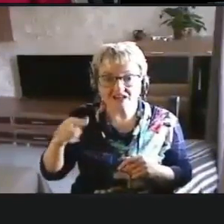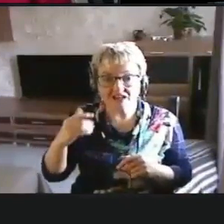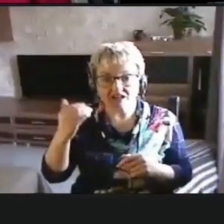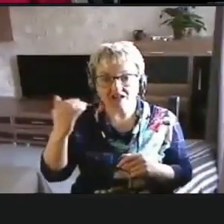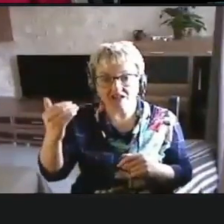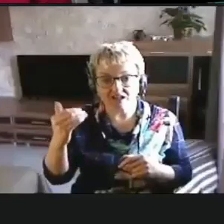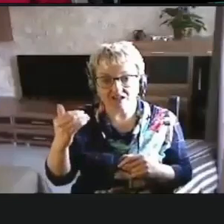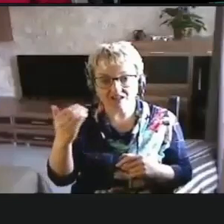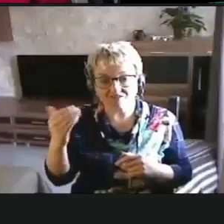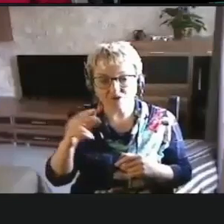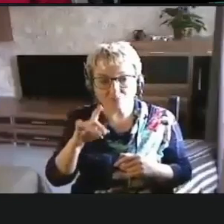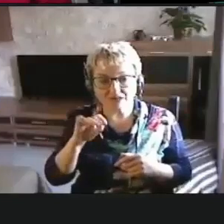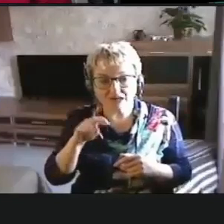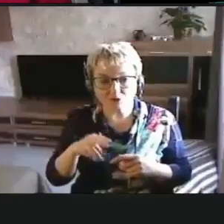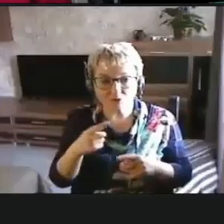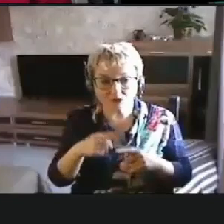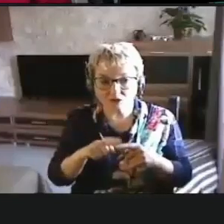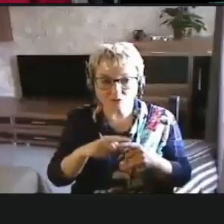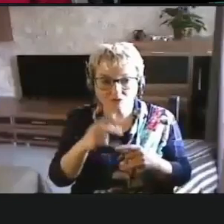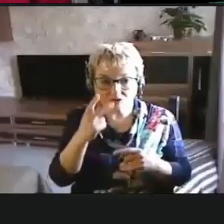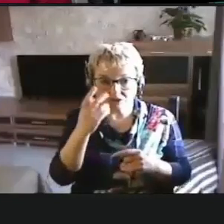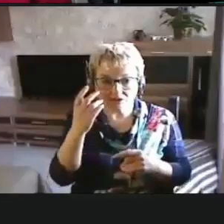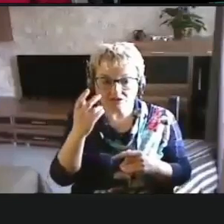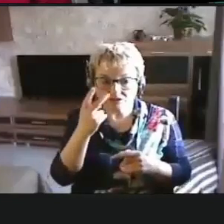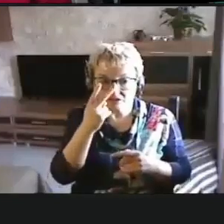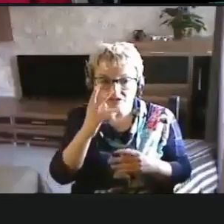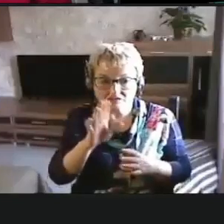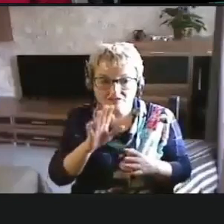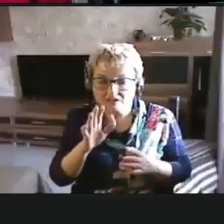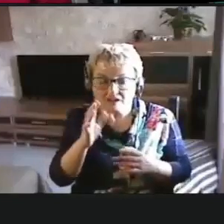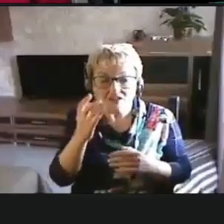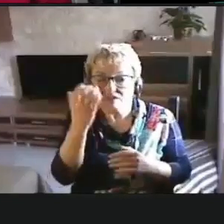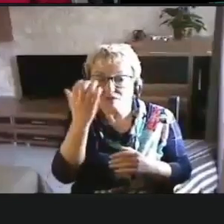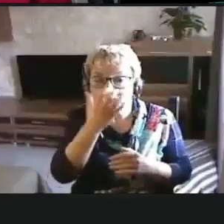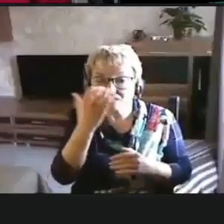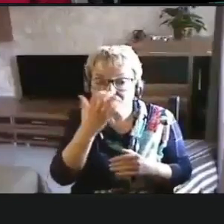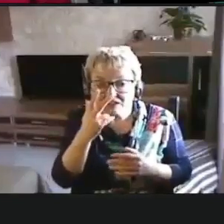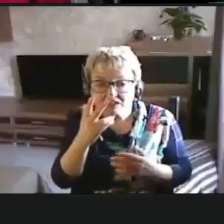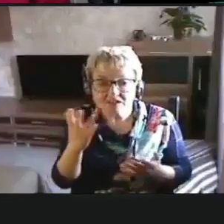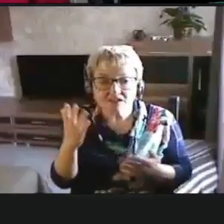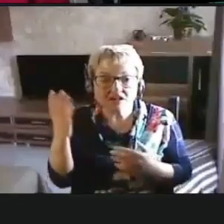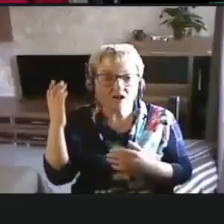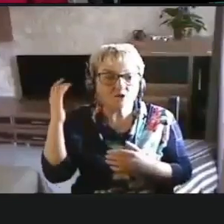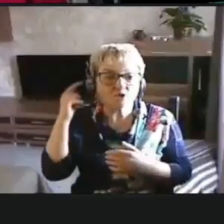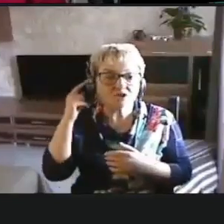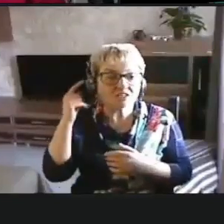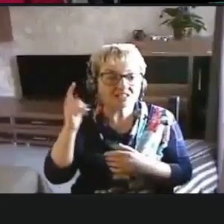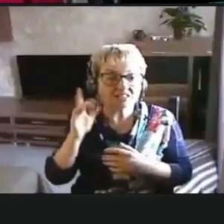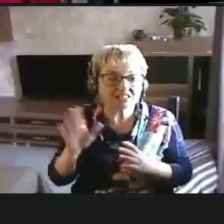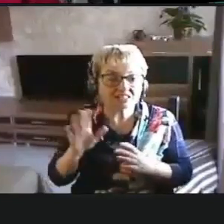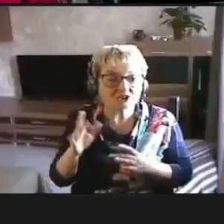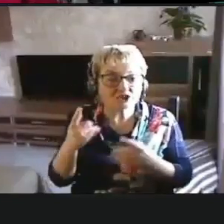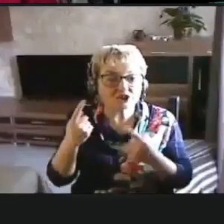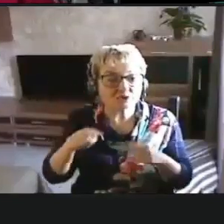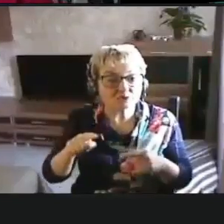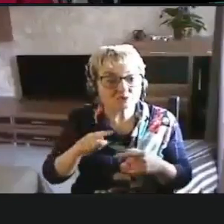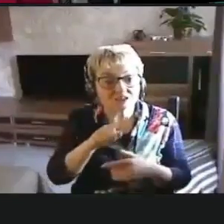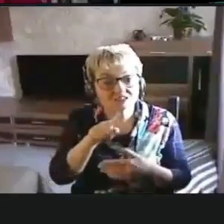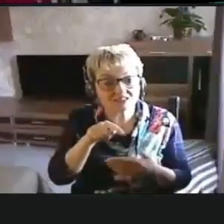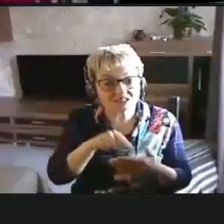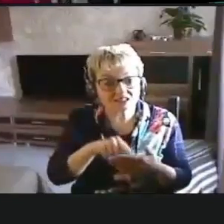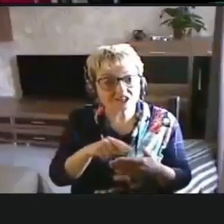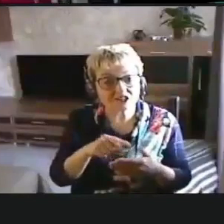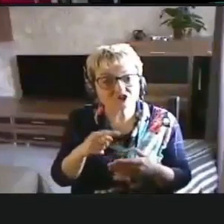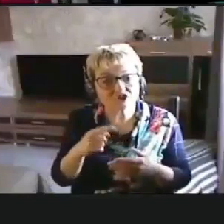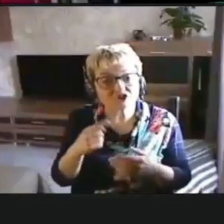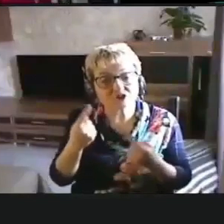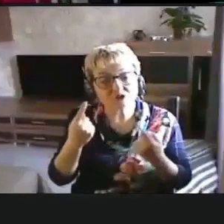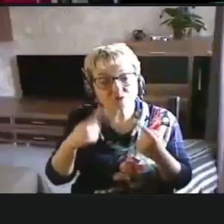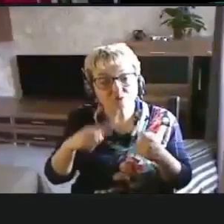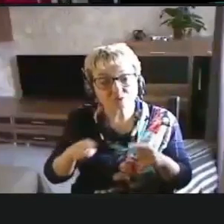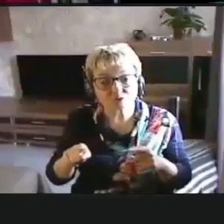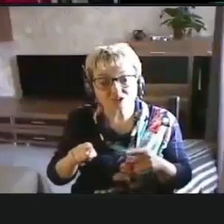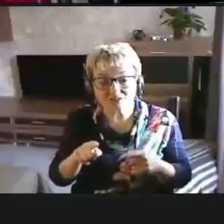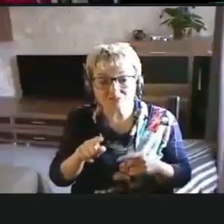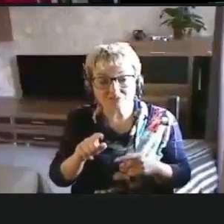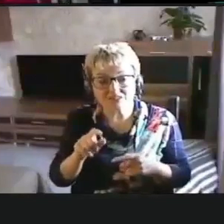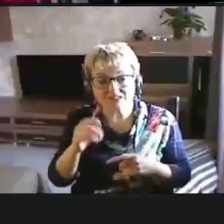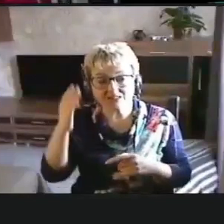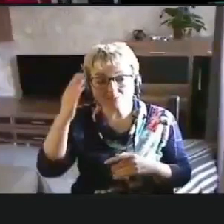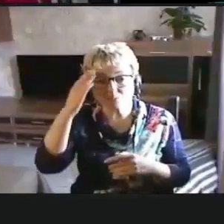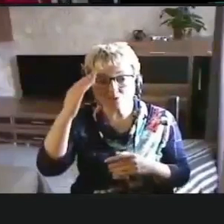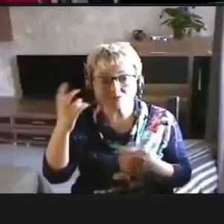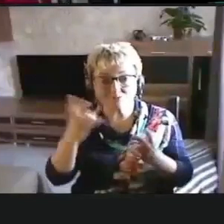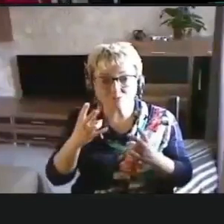продукта, которые не видят или которые не слышат. И вот это другая задача, и ее, конечно, надо решать другими способами.